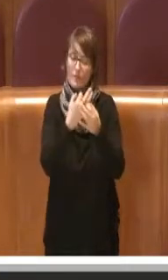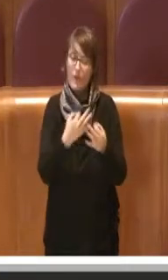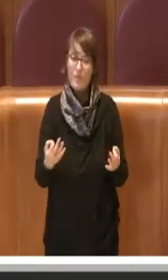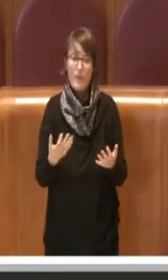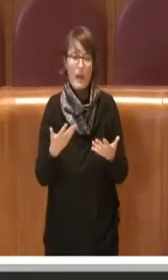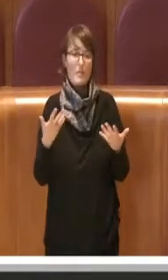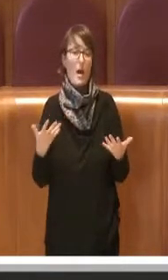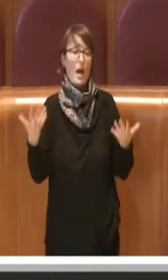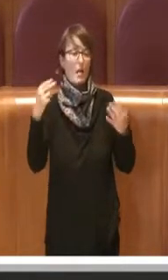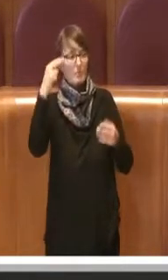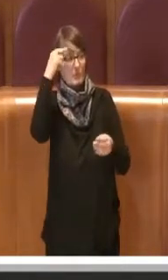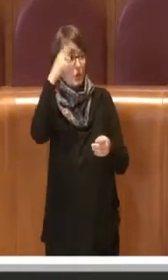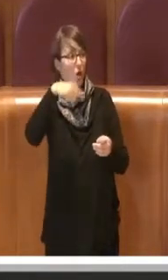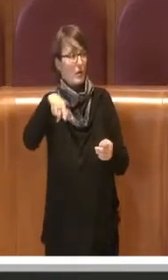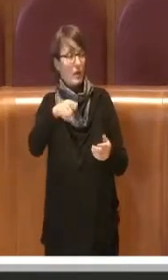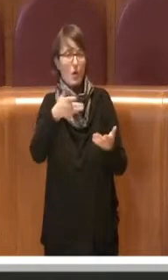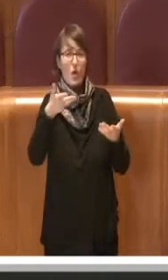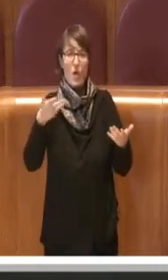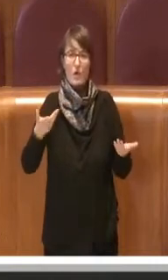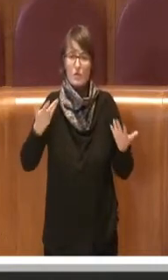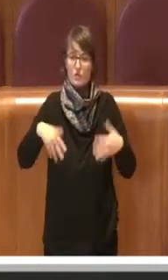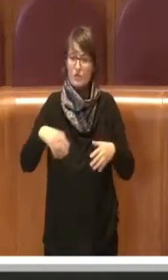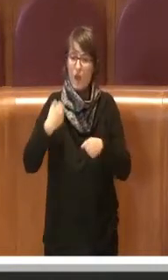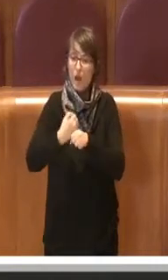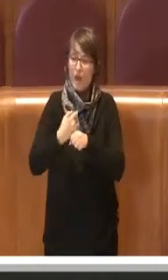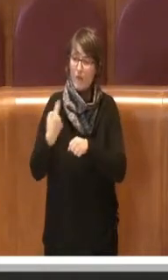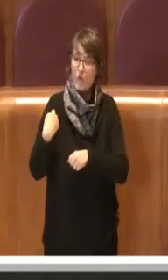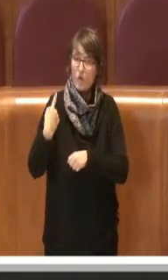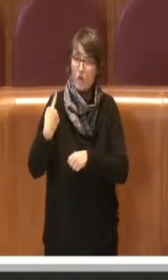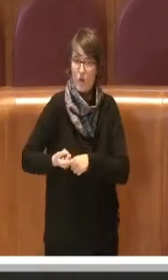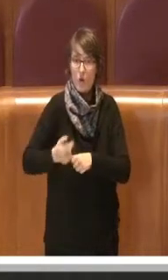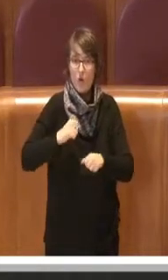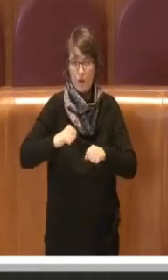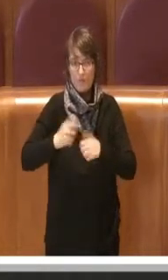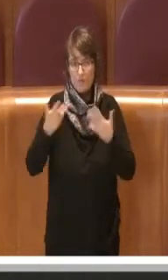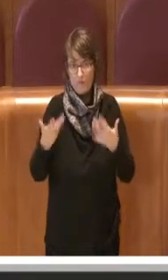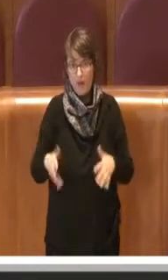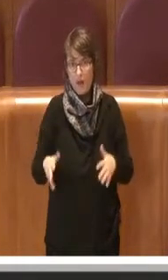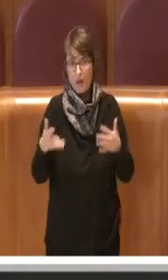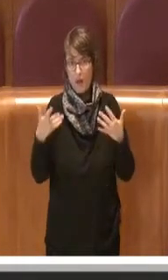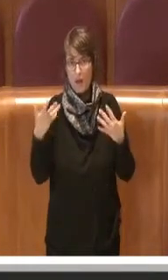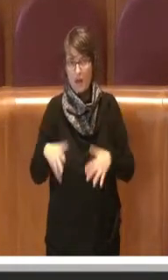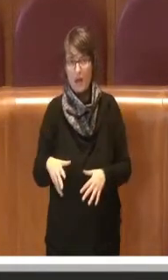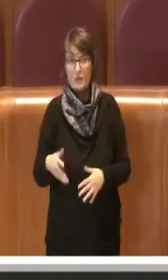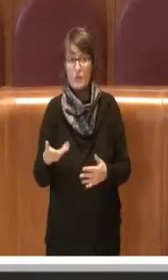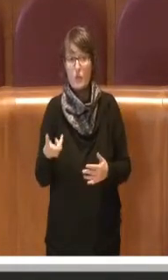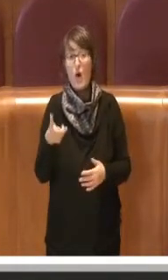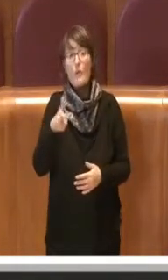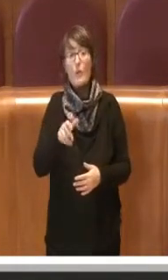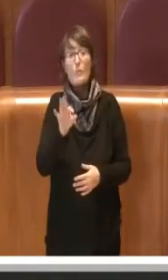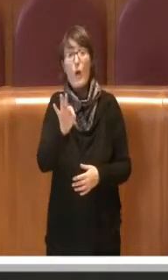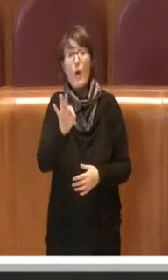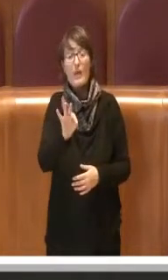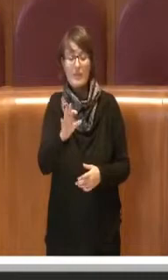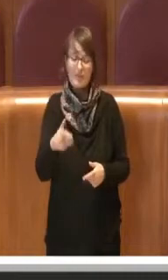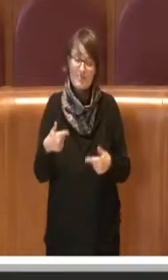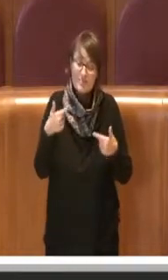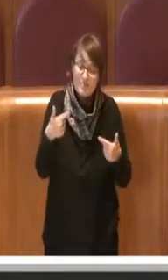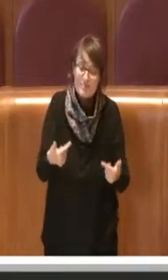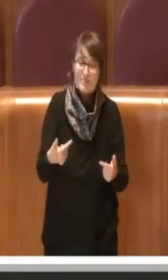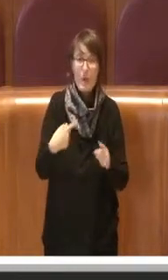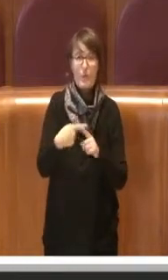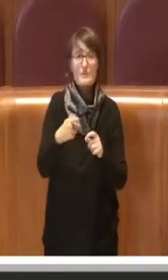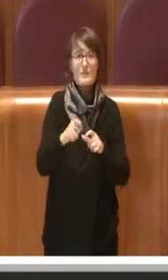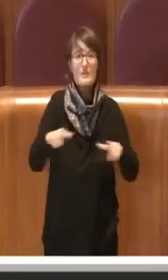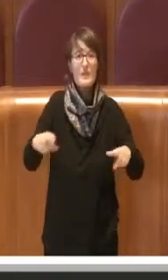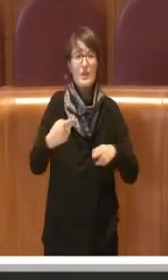da questa amministrazione sulla legalità, perché lo stiamo facendo per Roma. La legalità non ha un colore